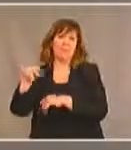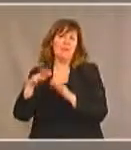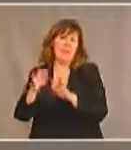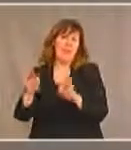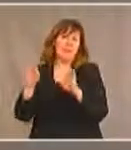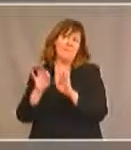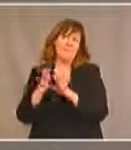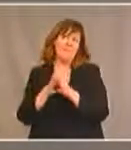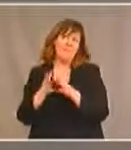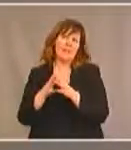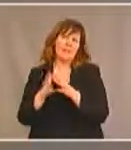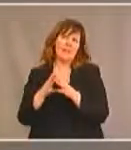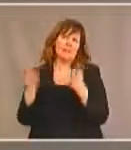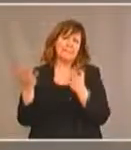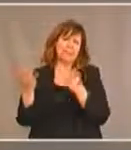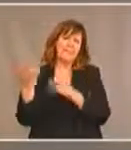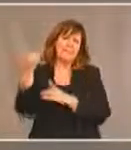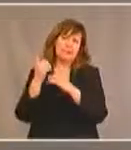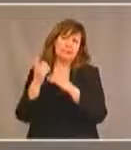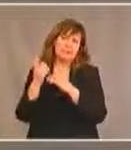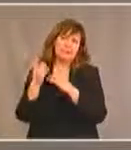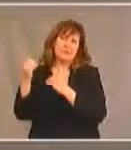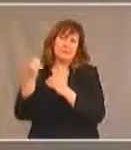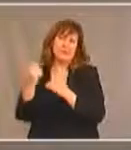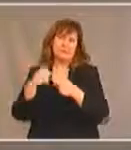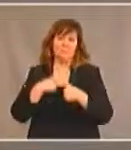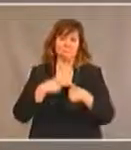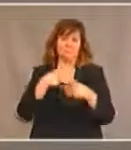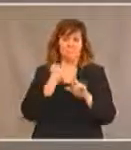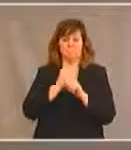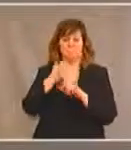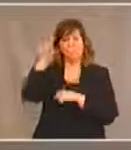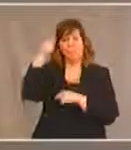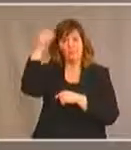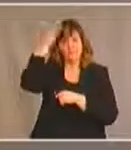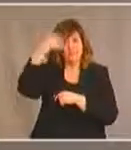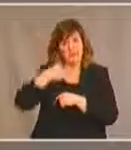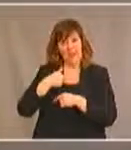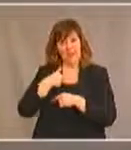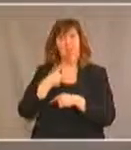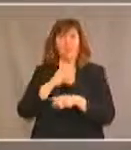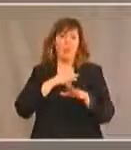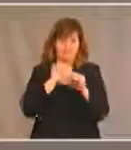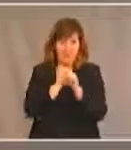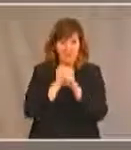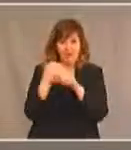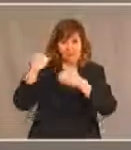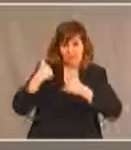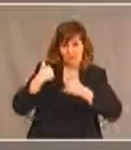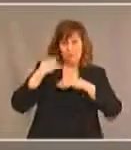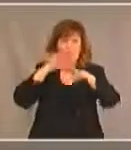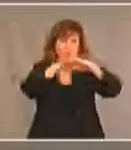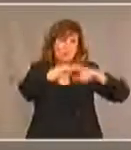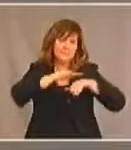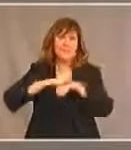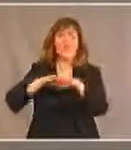ressortir ces questions-là. tant que fonctionnaire au gouvernement du Canada, mon travail consiste à donner des conseils, à organiser des processus